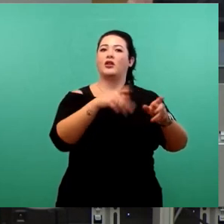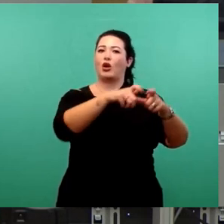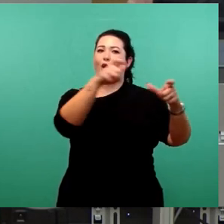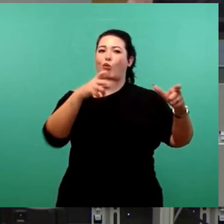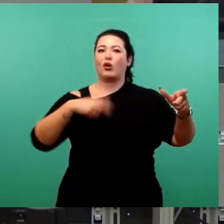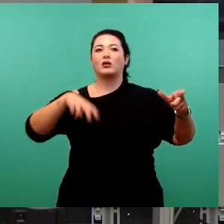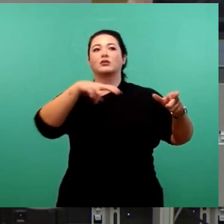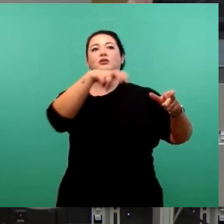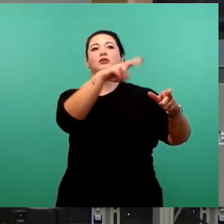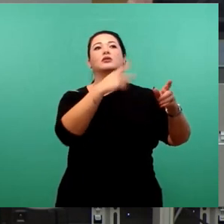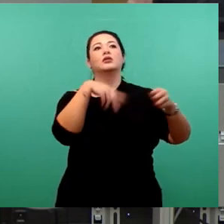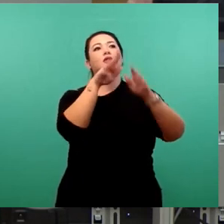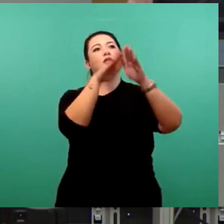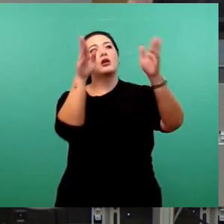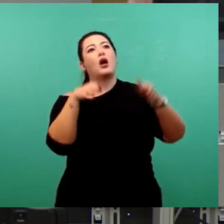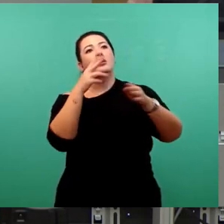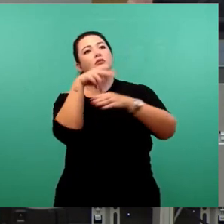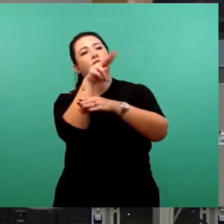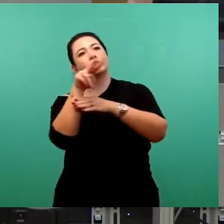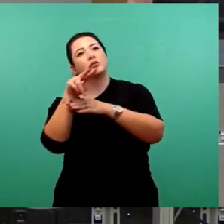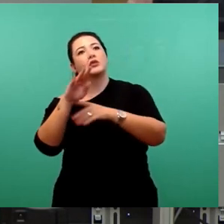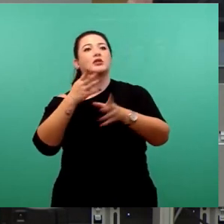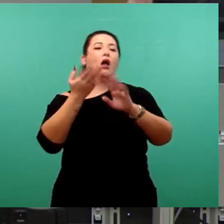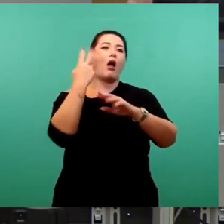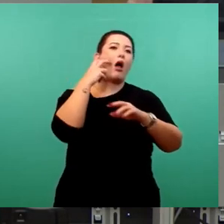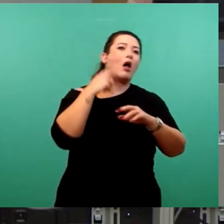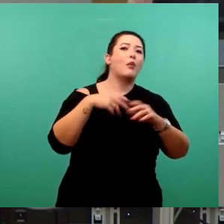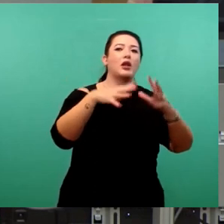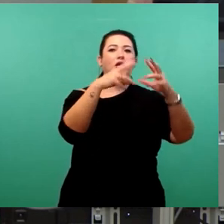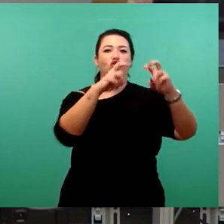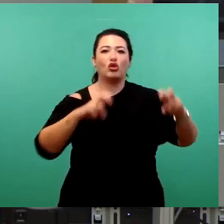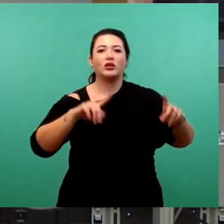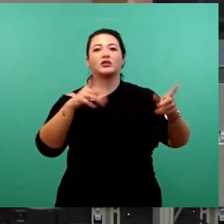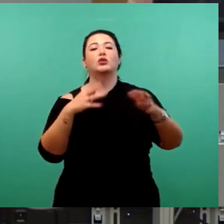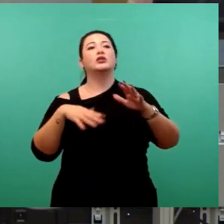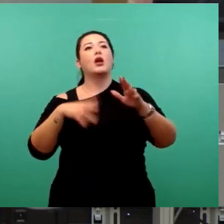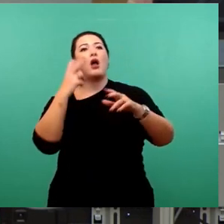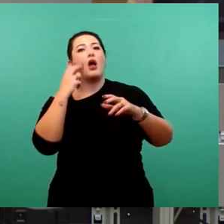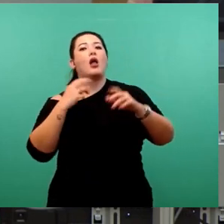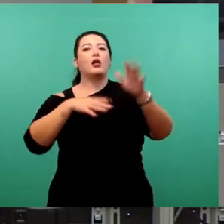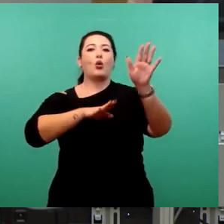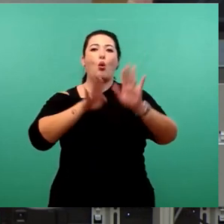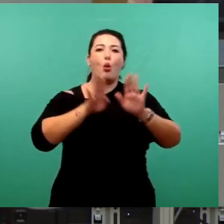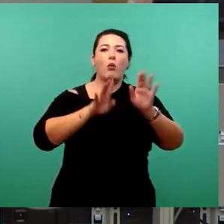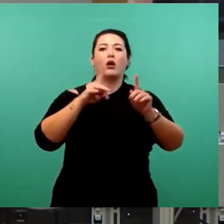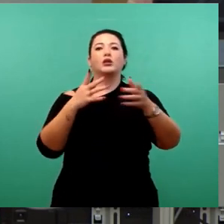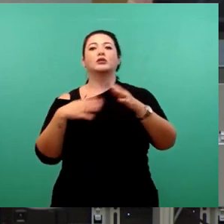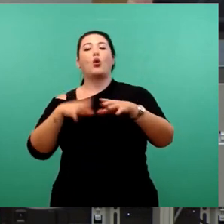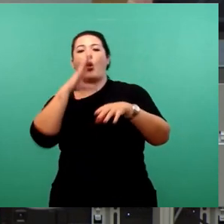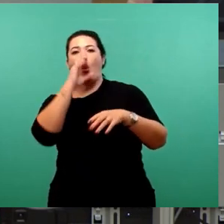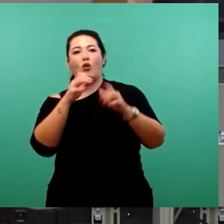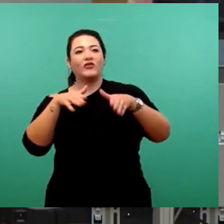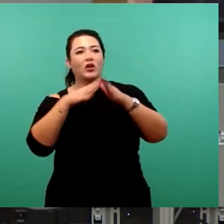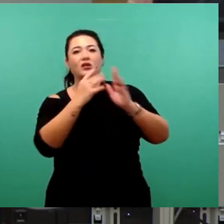er seit er denken konnte, kannte. Das ehemalige Schloss, die ehemalige königliche Oper, die ehemalige Hofkirche. Alles hier war